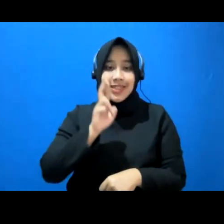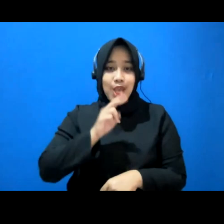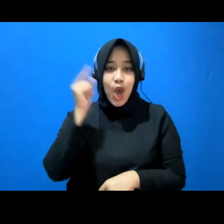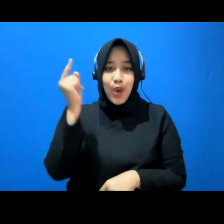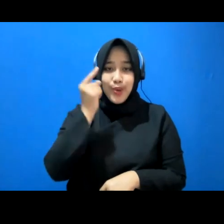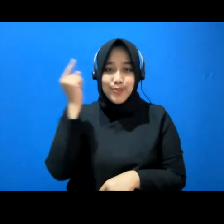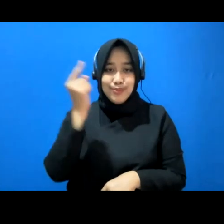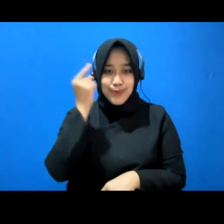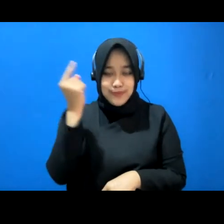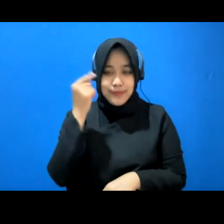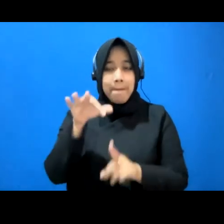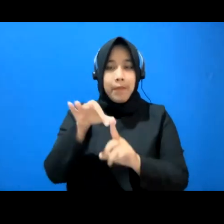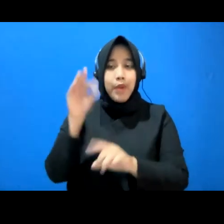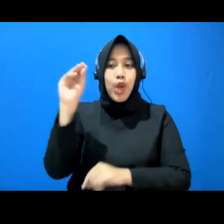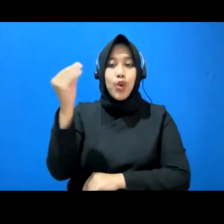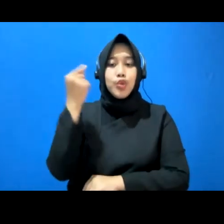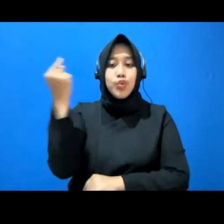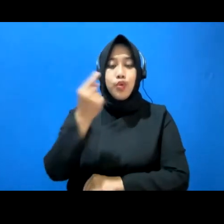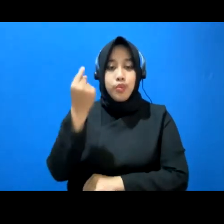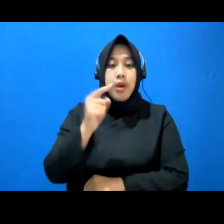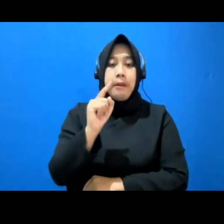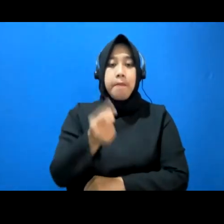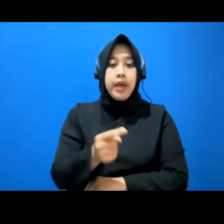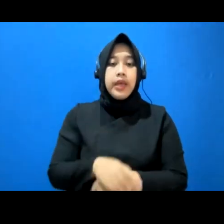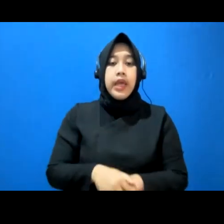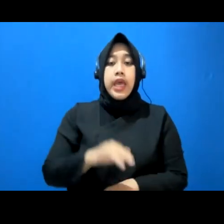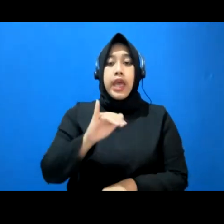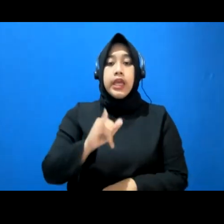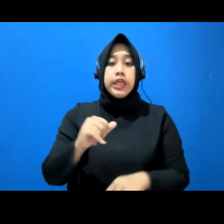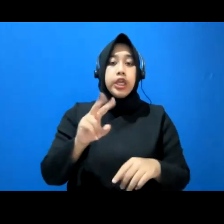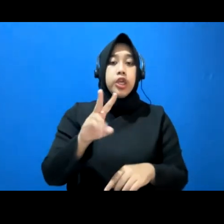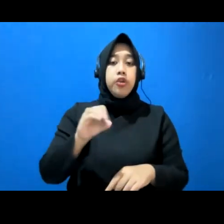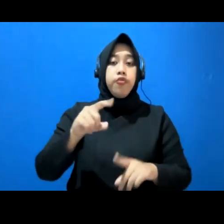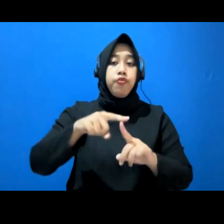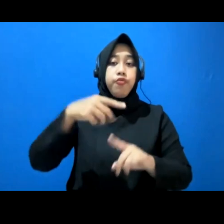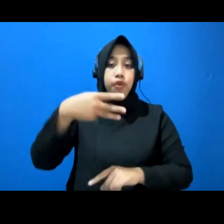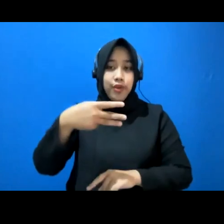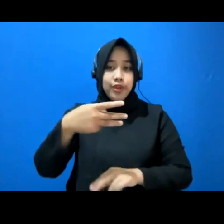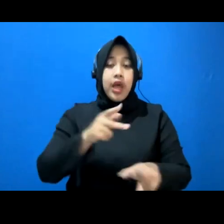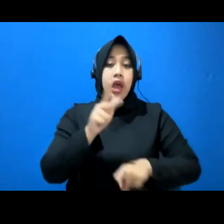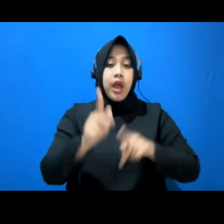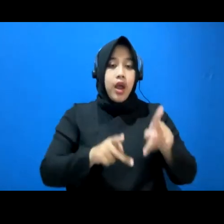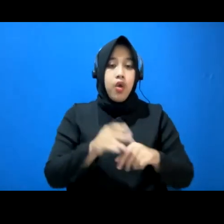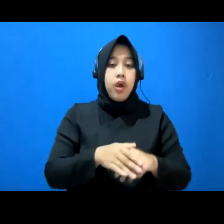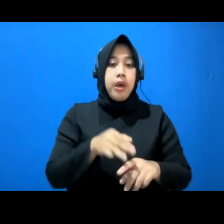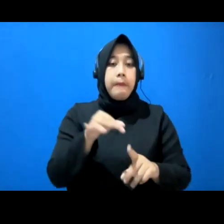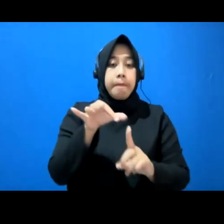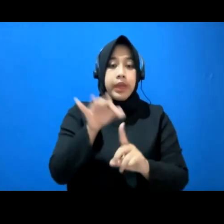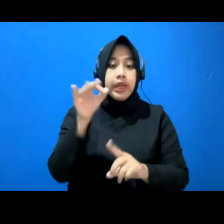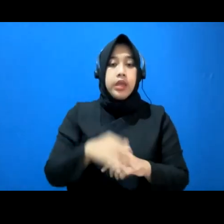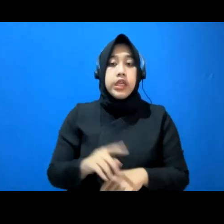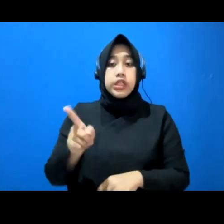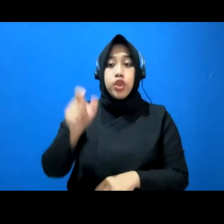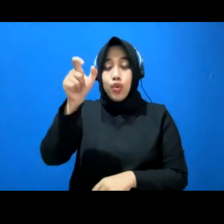milih ketua umum itu sudah melalui e-vote. Karena kita prinsipnya, kalau pemilih itu one win, one win, one vote.